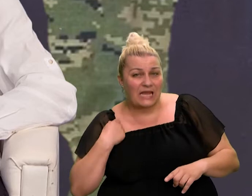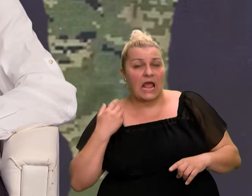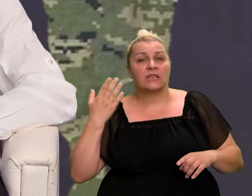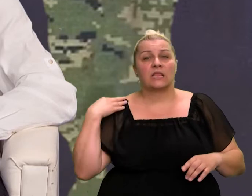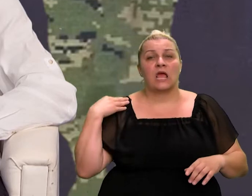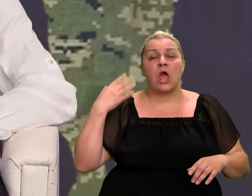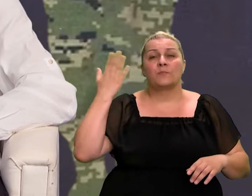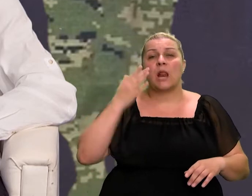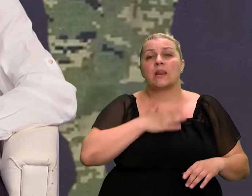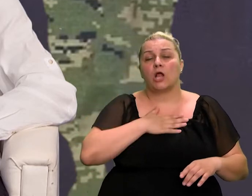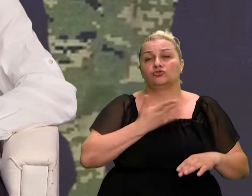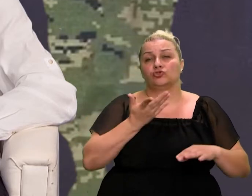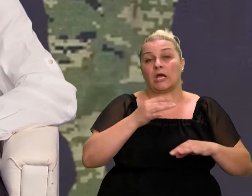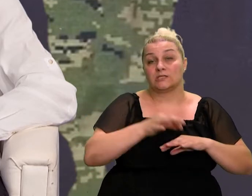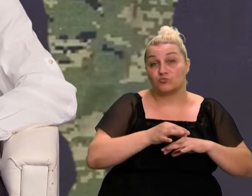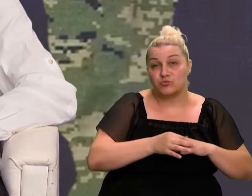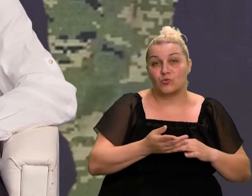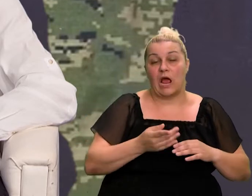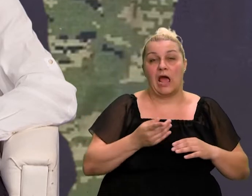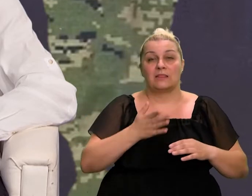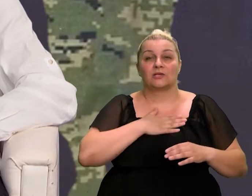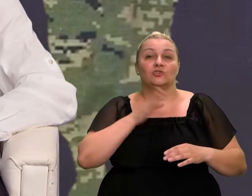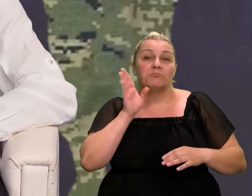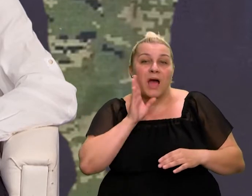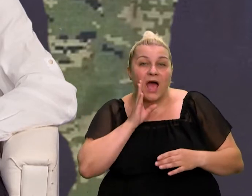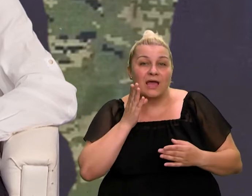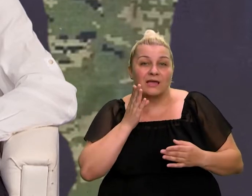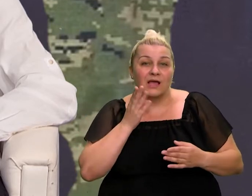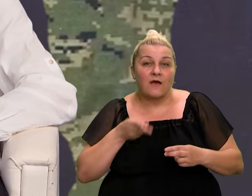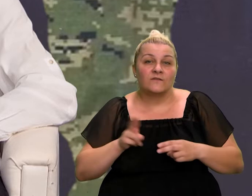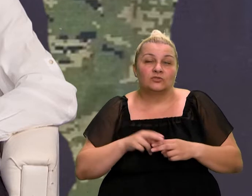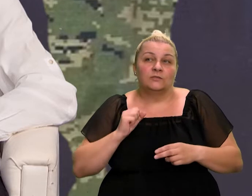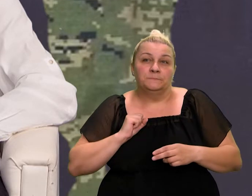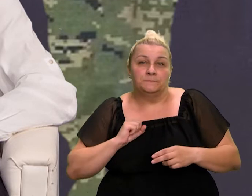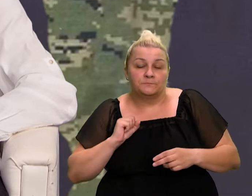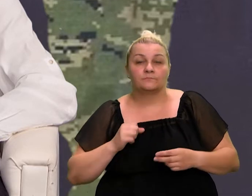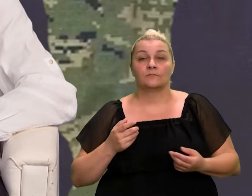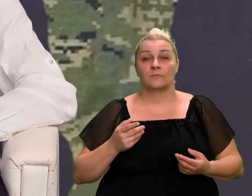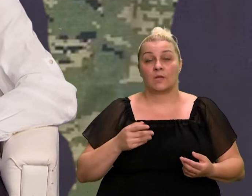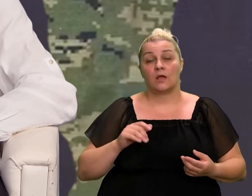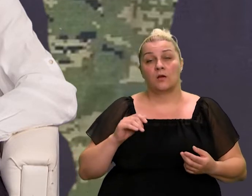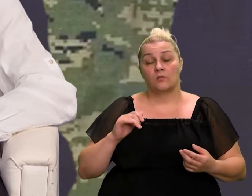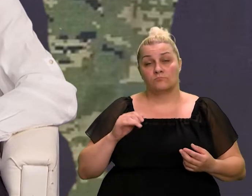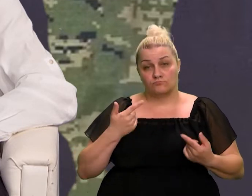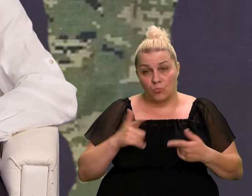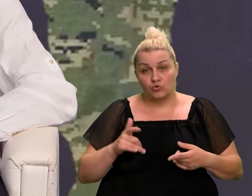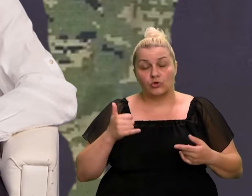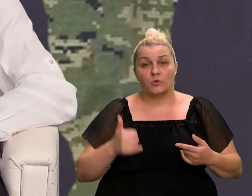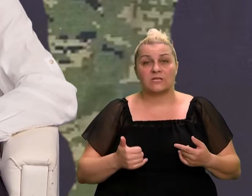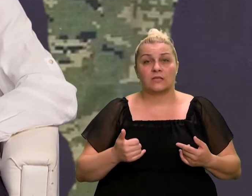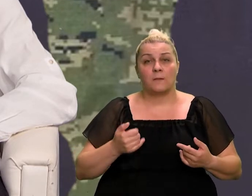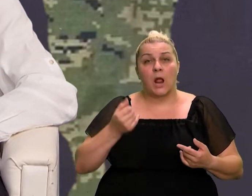imali su naše supruge, naše majke, naši očevi, možemo se staviti u kontekst tog vremena i